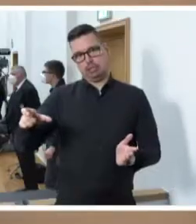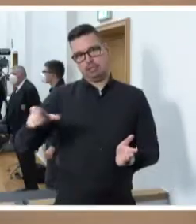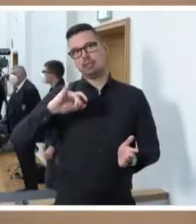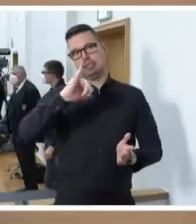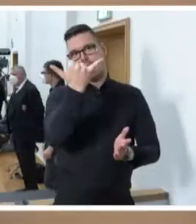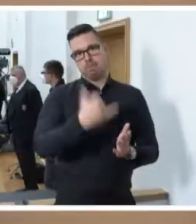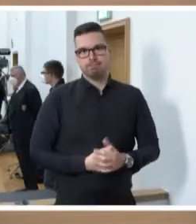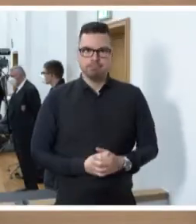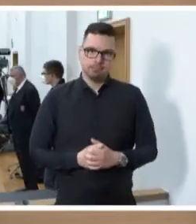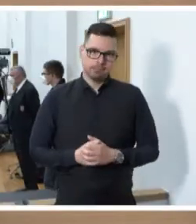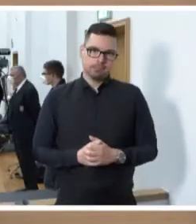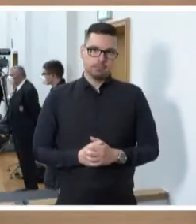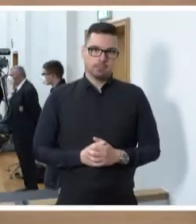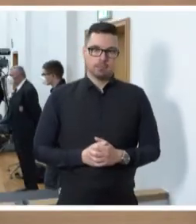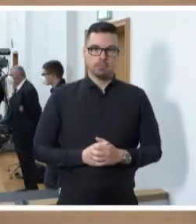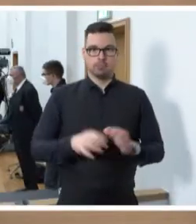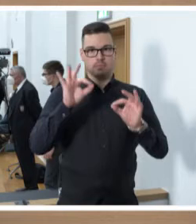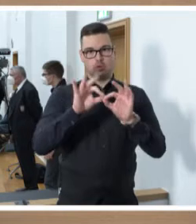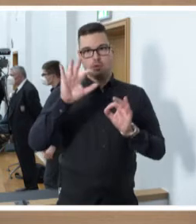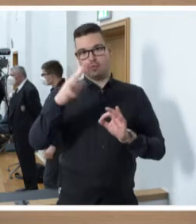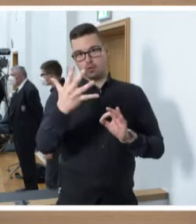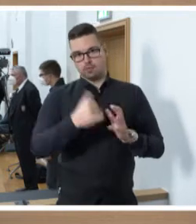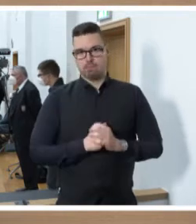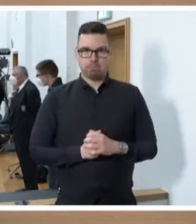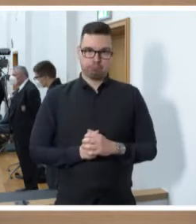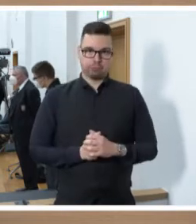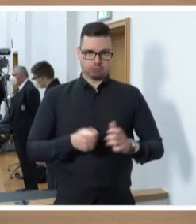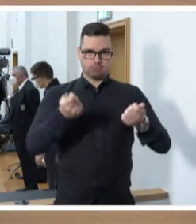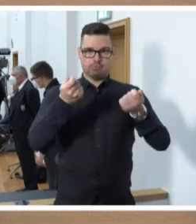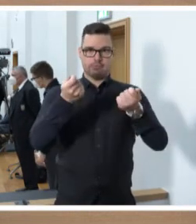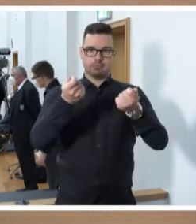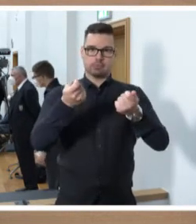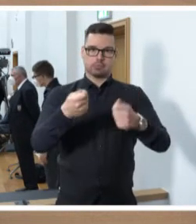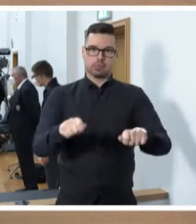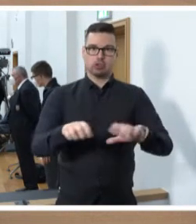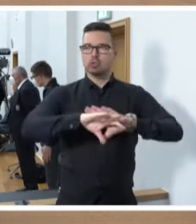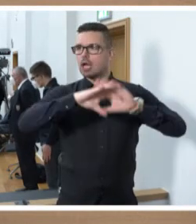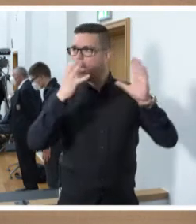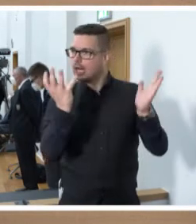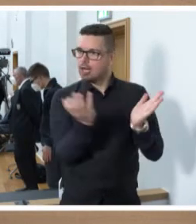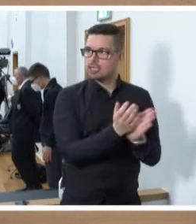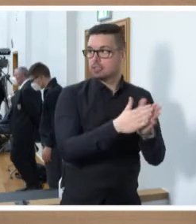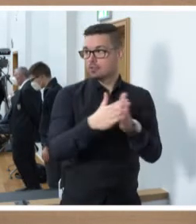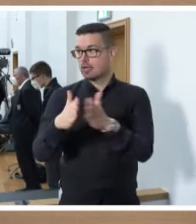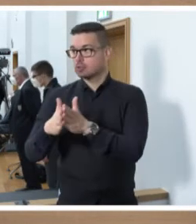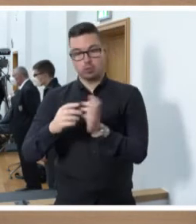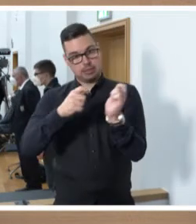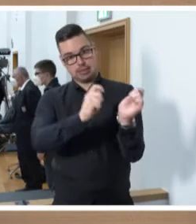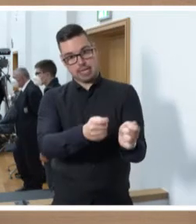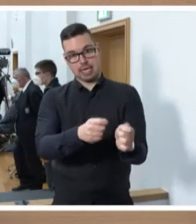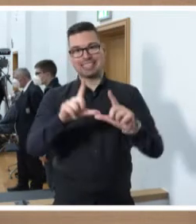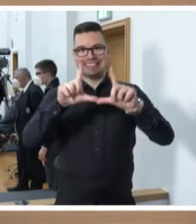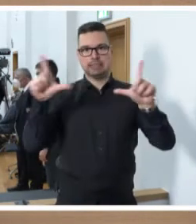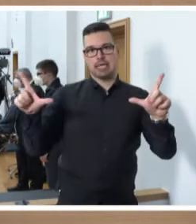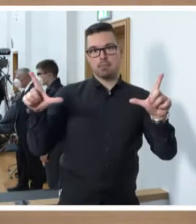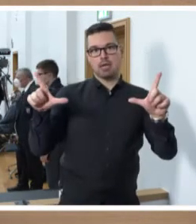Es geht weiter mit Tagesordnungspunkt 5. Beschlussfassung über den von allen Fraktionen eingebrachten Antrag zum Thema